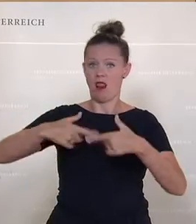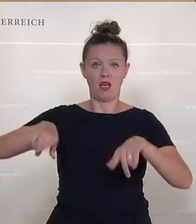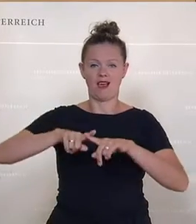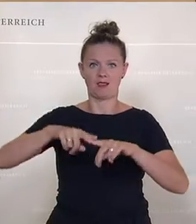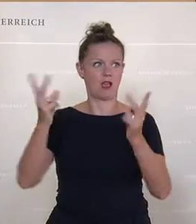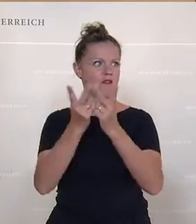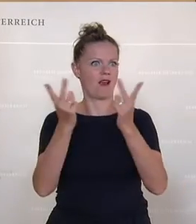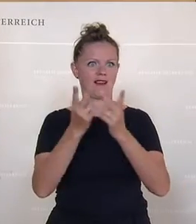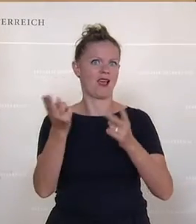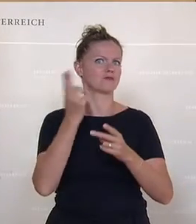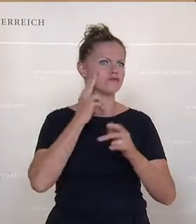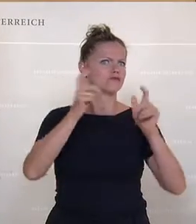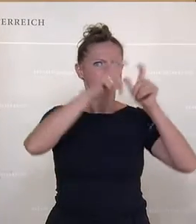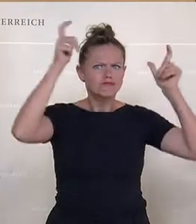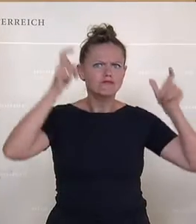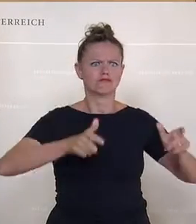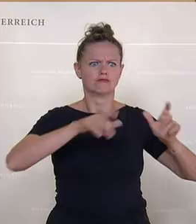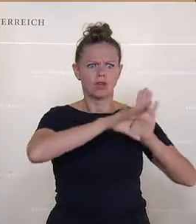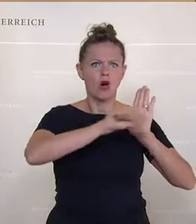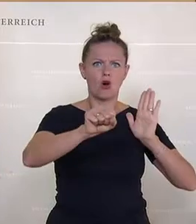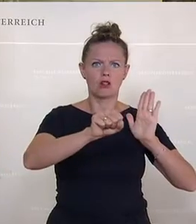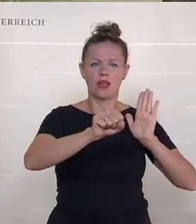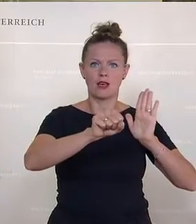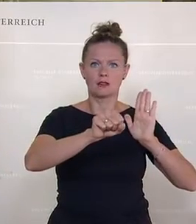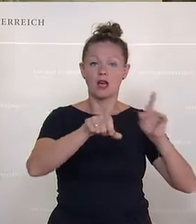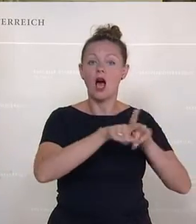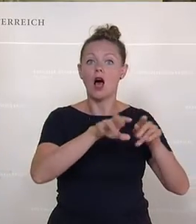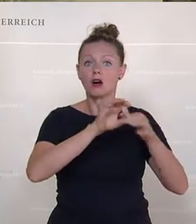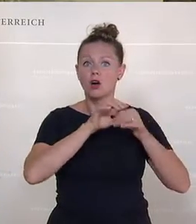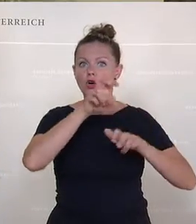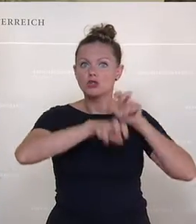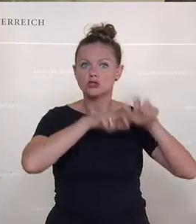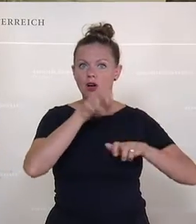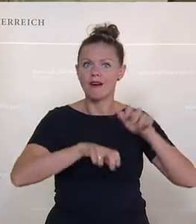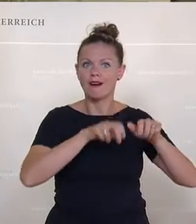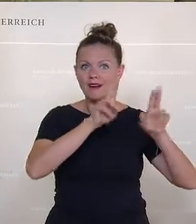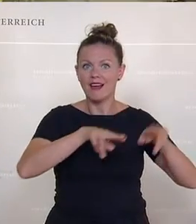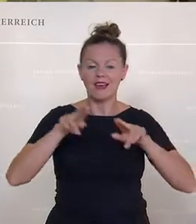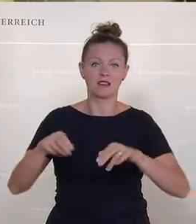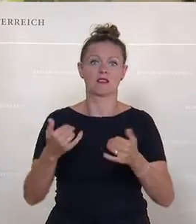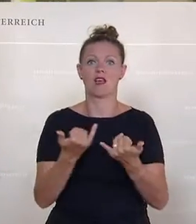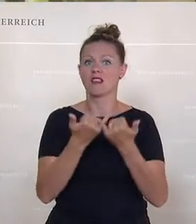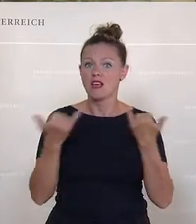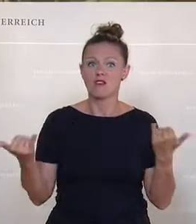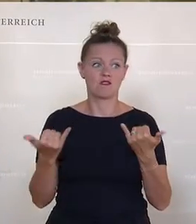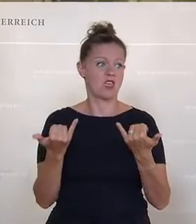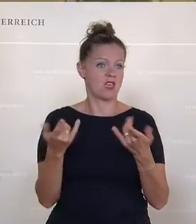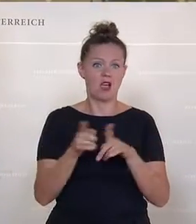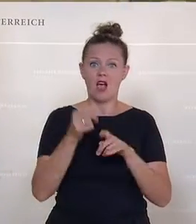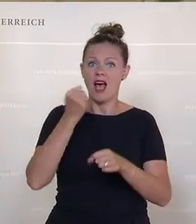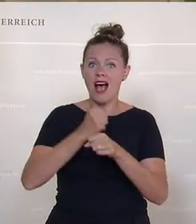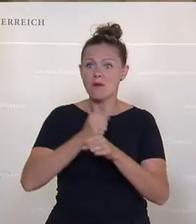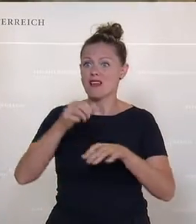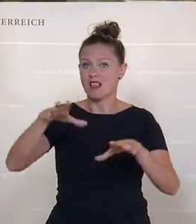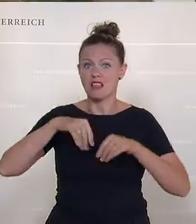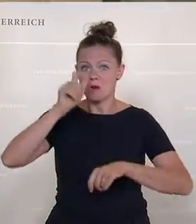Konzernen, den Online-Konzernen. Auch eine Frage der Steuergerechtigkeit. Wie geht es den Arbeitnehmerinnen und Arbeitnehmern in unserem Land, meine Damen und